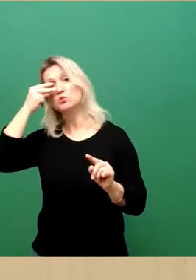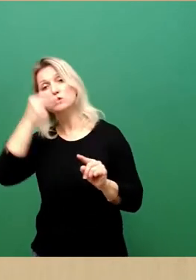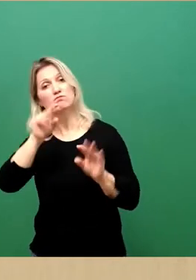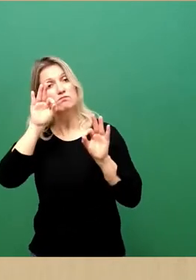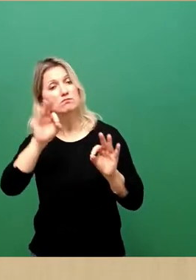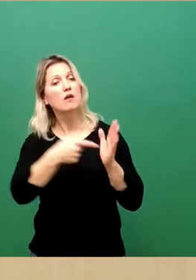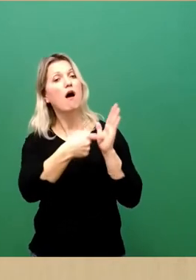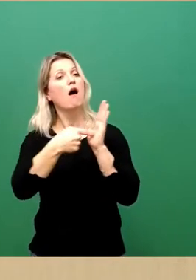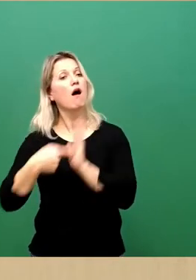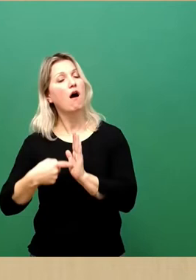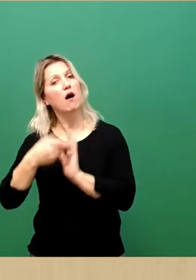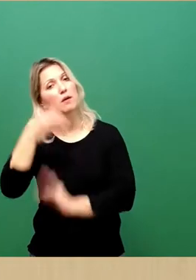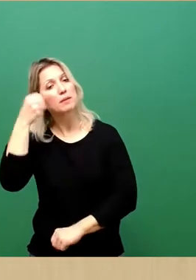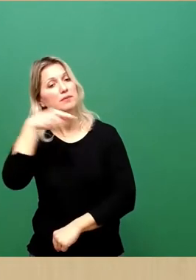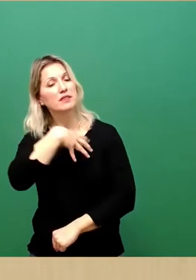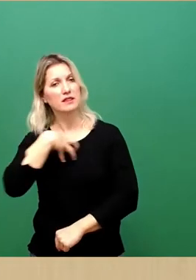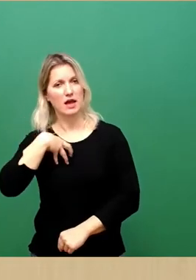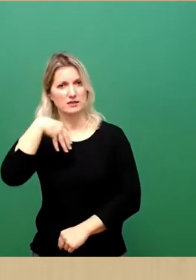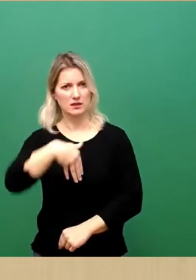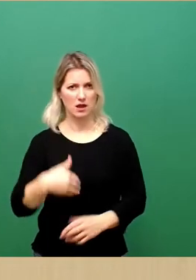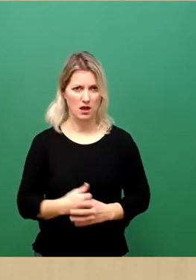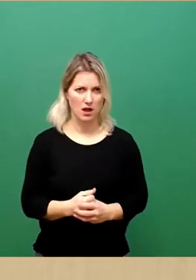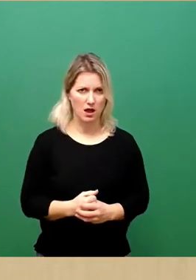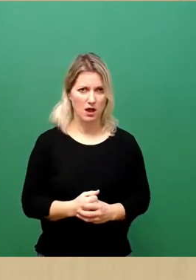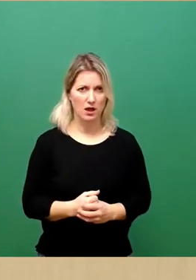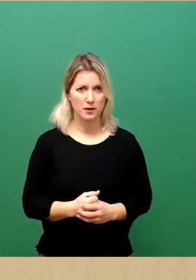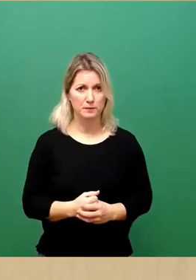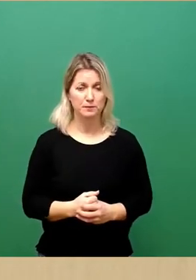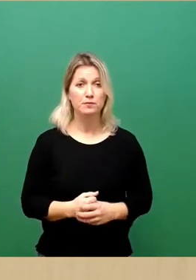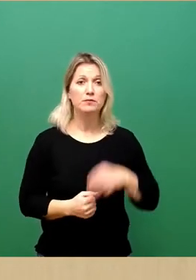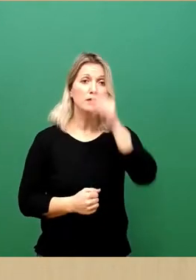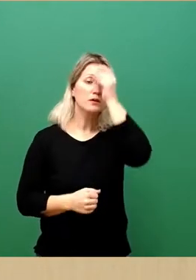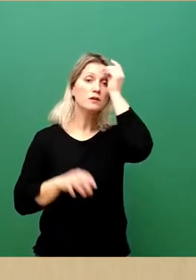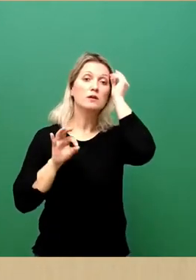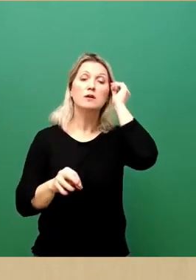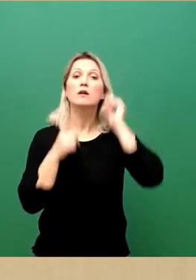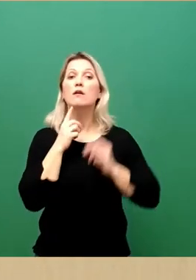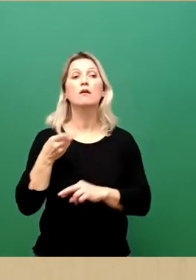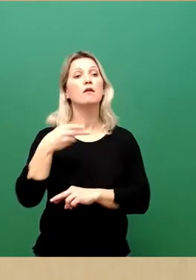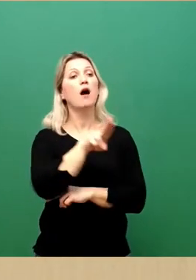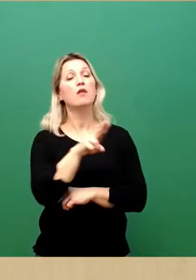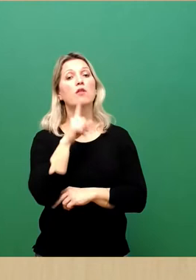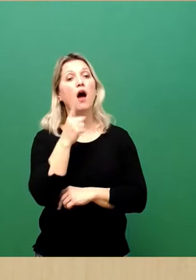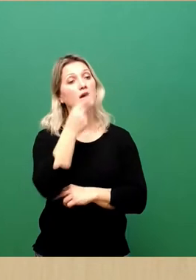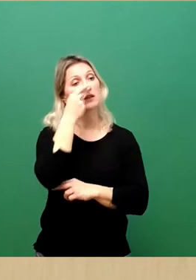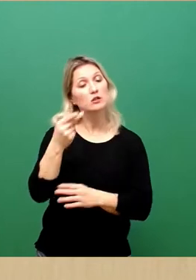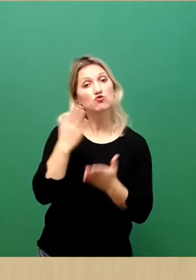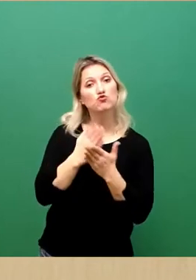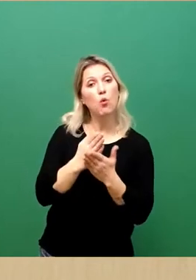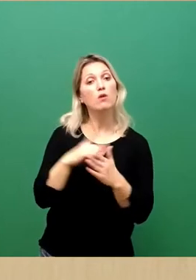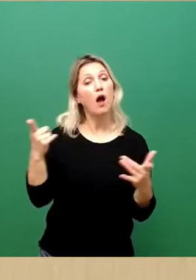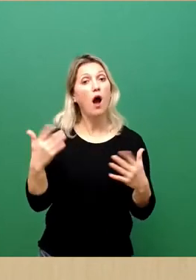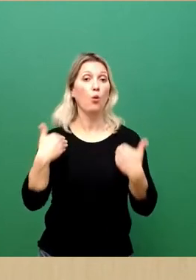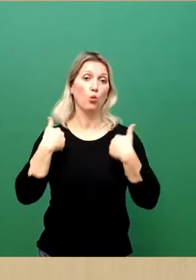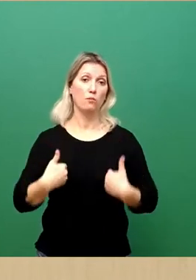Denn nicht nur der bereits von anderen skizzierte und natürlich vorrangige Aspekt der Humanität spielt eine